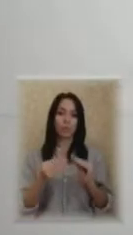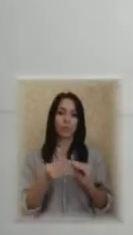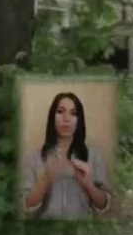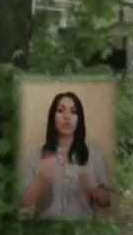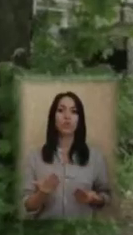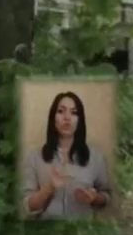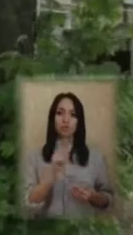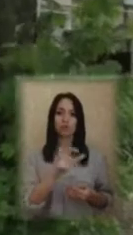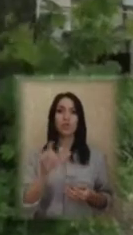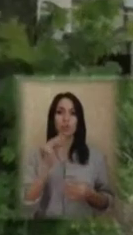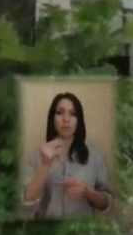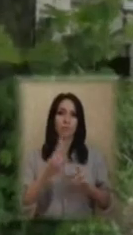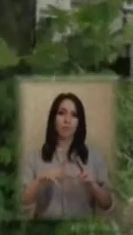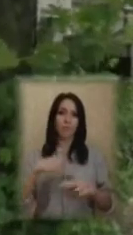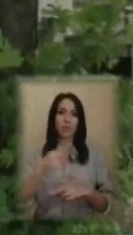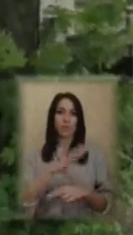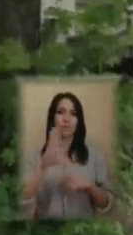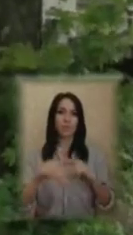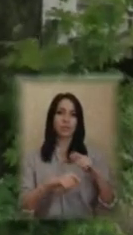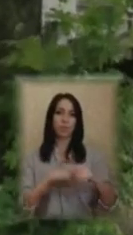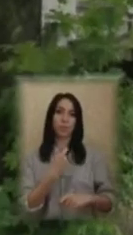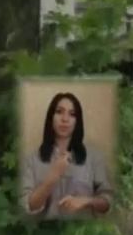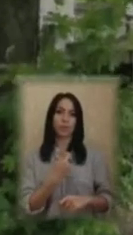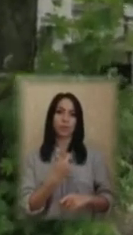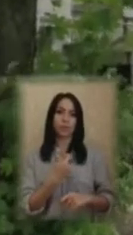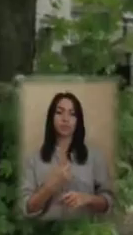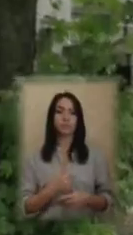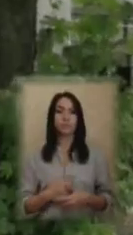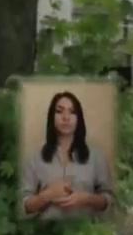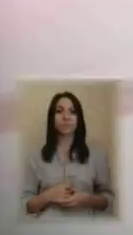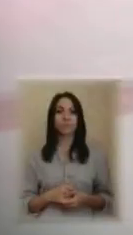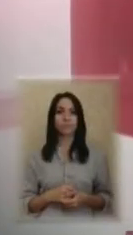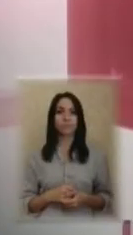збитки. Світлана Піцан, Владислав Купрєєв, Суспільне, Херсон.